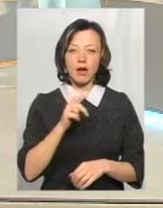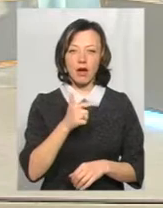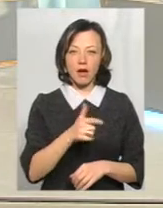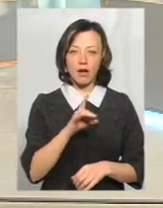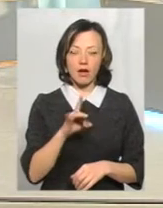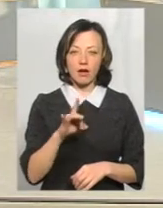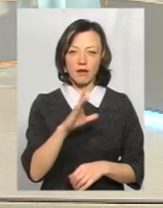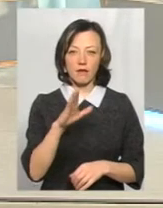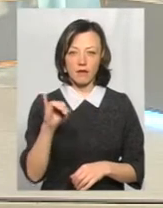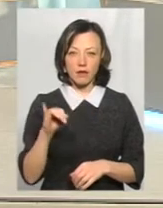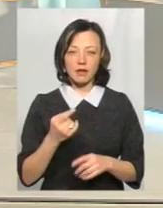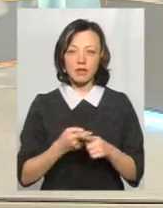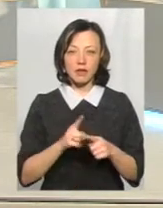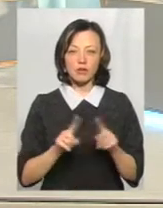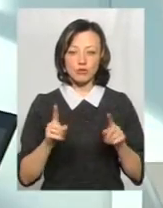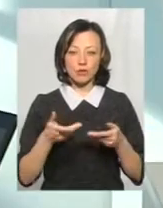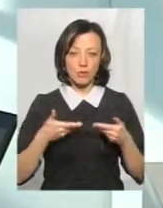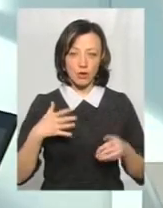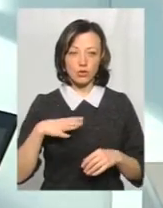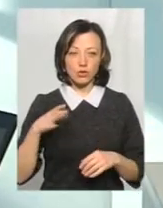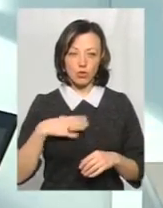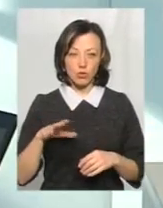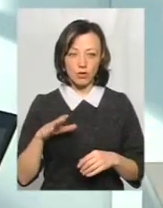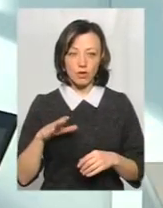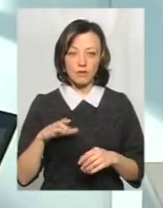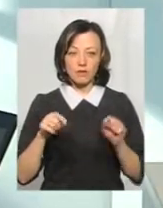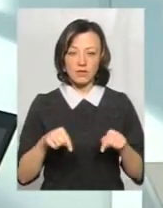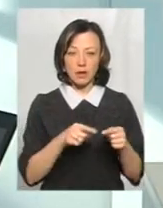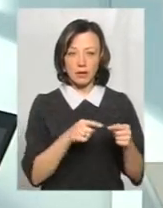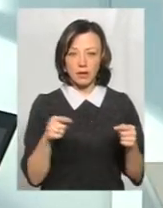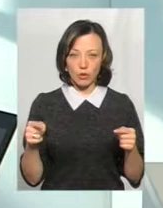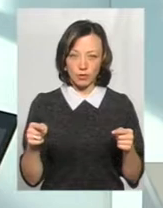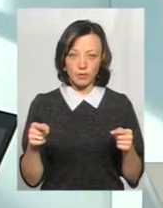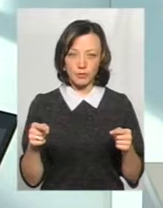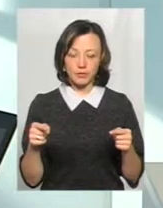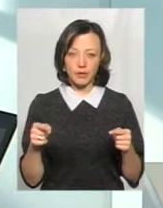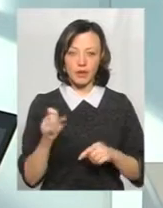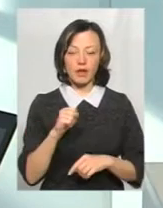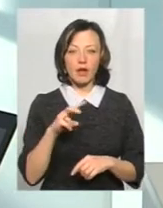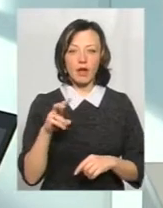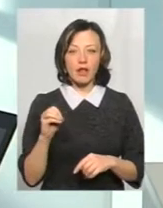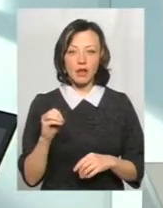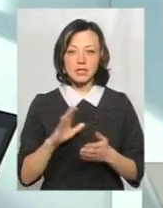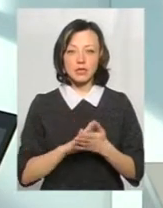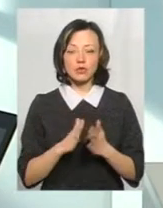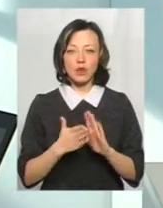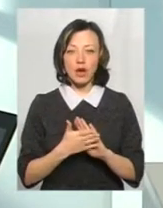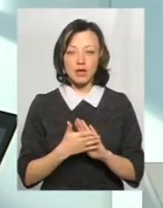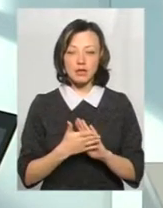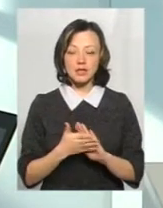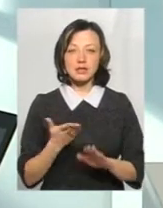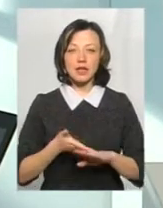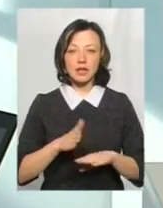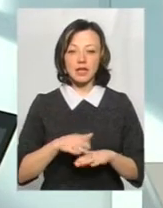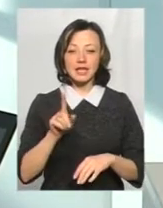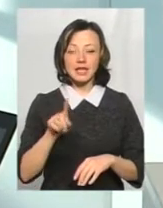це те, що ми очікували саме в цей період. Але ситуація ускладнена тим,